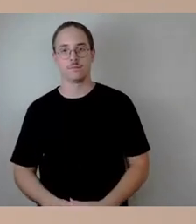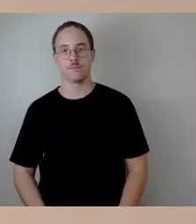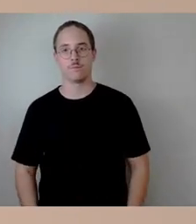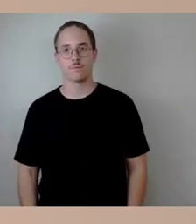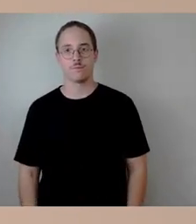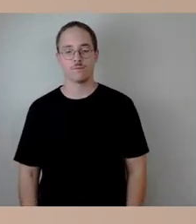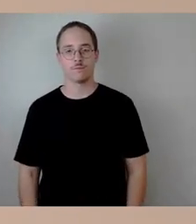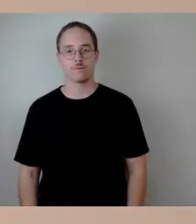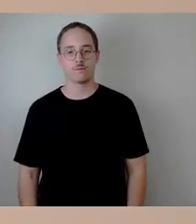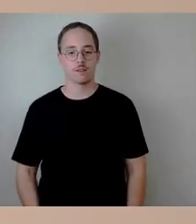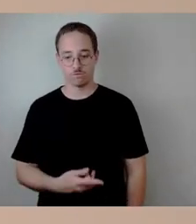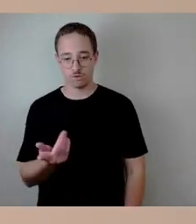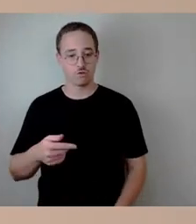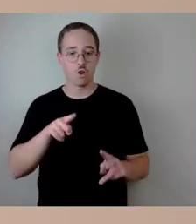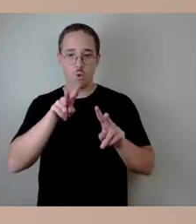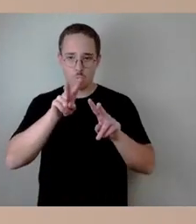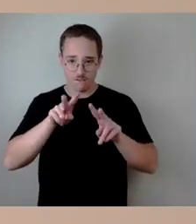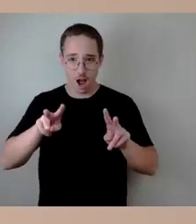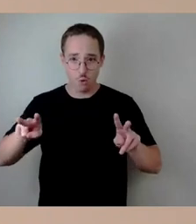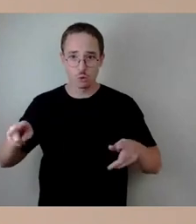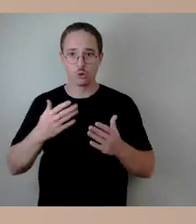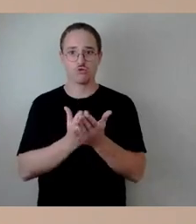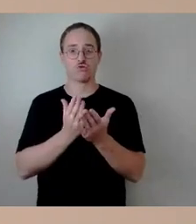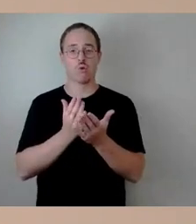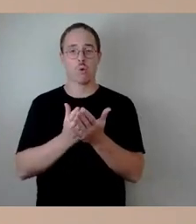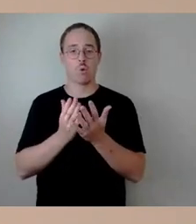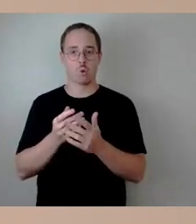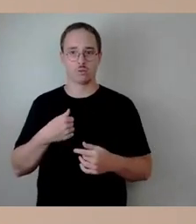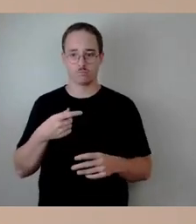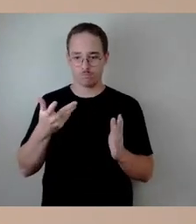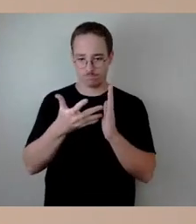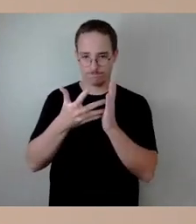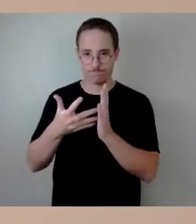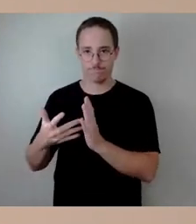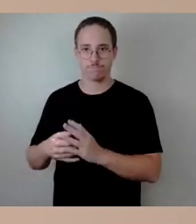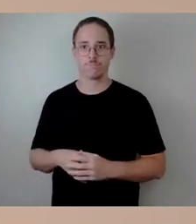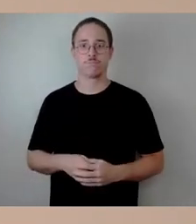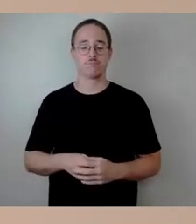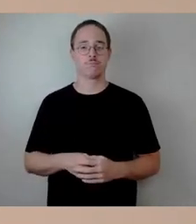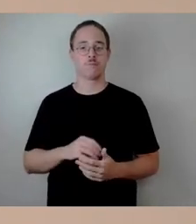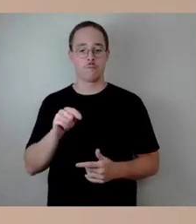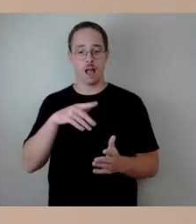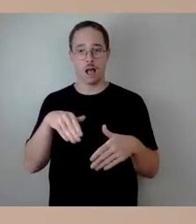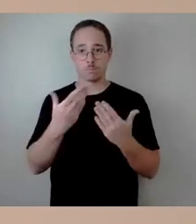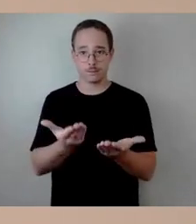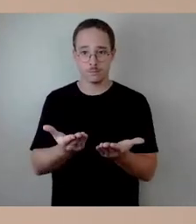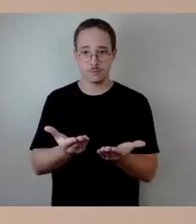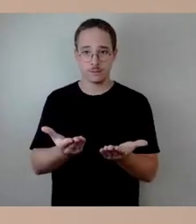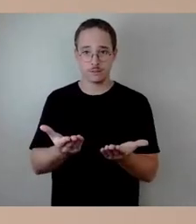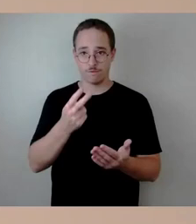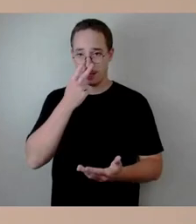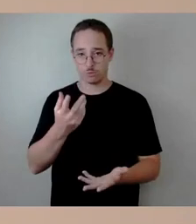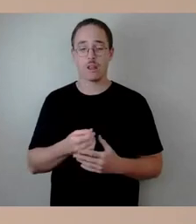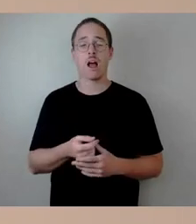Einschränkungsmaßnahmen sind ja bereits eingeleitet worden. Also dort, wo die Brückenprüfung ergeben hat, dass dort Maßnahmen notwendig sind,